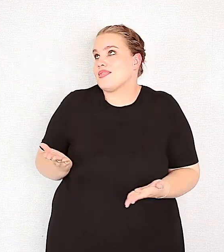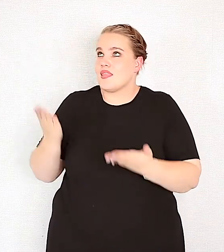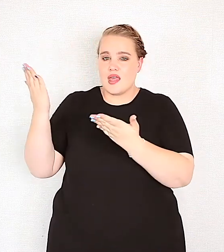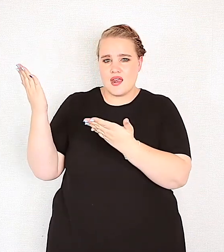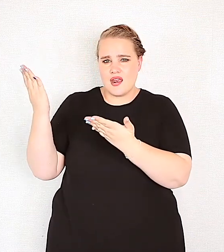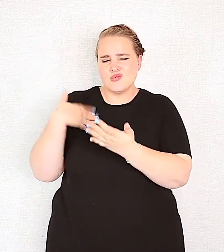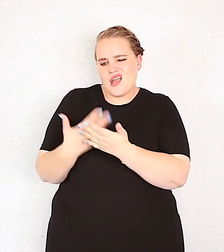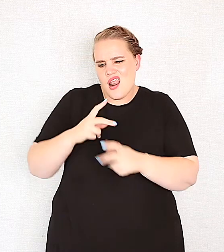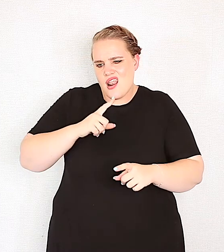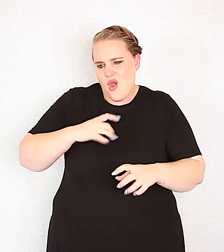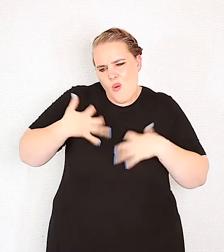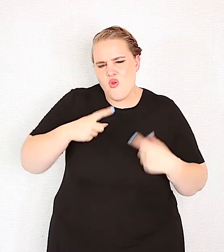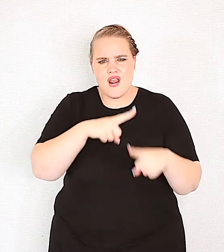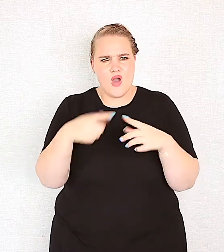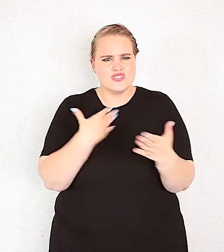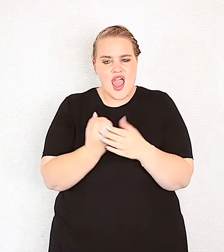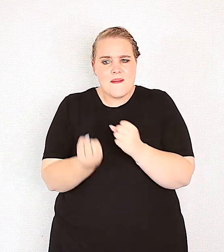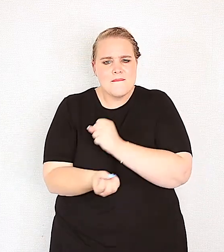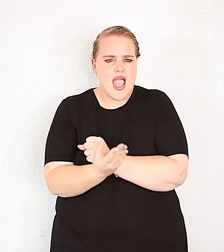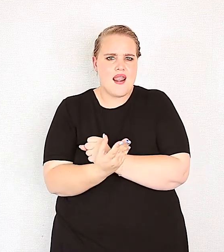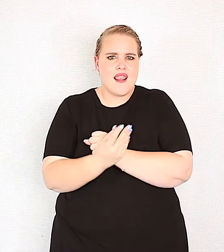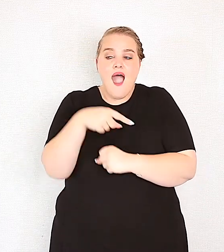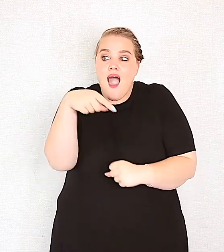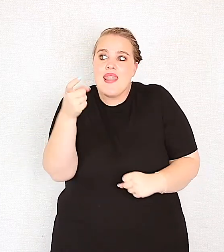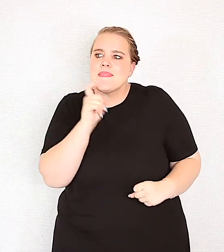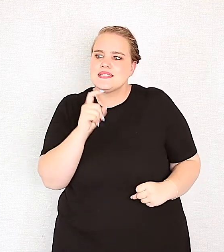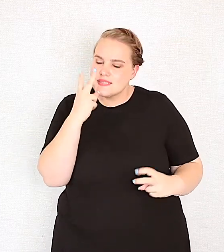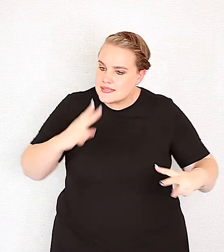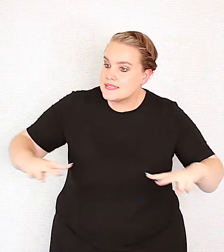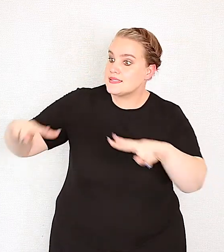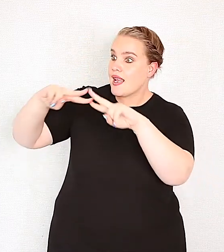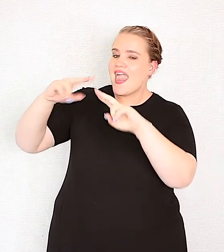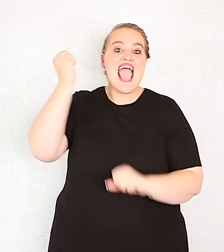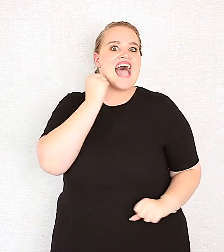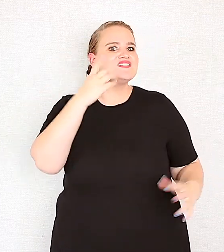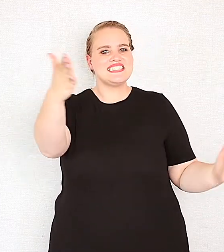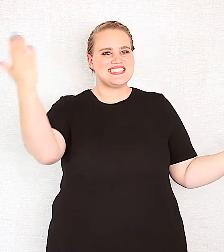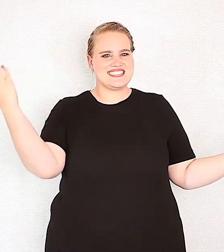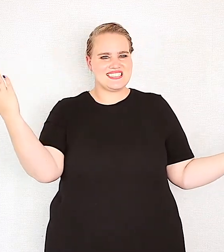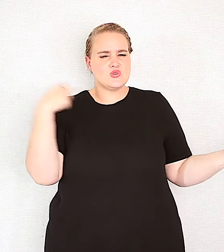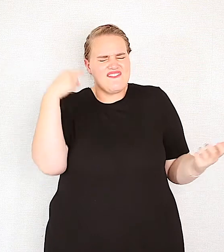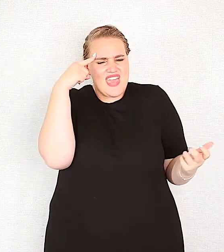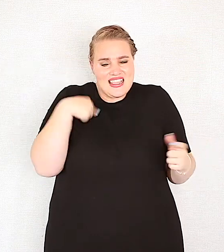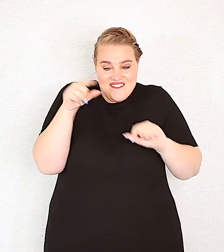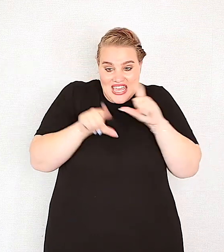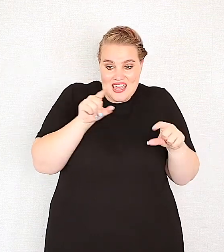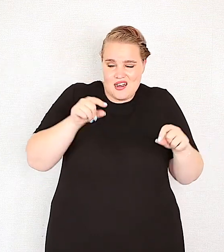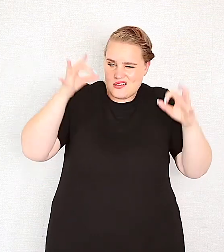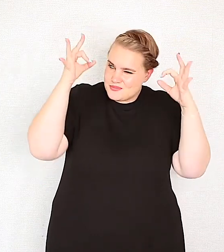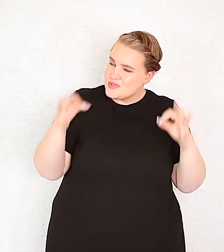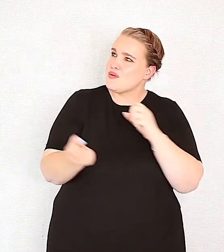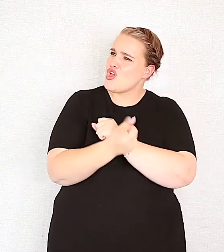Dankie Vader, dat ons opgewonde kan raak, dankie het ons kan begin, anders uitsien, ook na kerswees, om te weet, dit wat ons vier is, is die